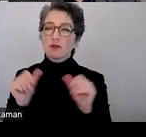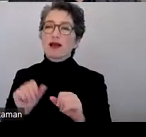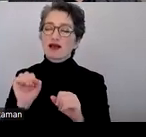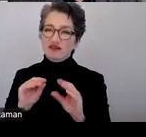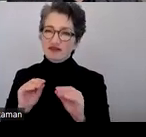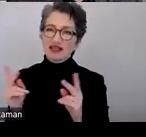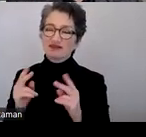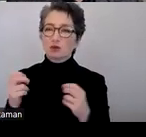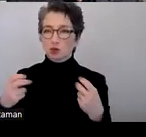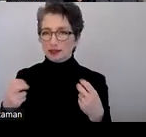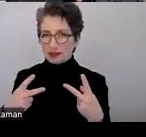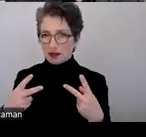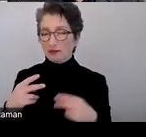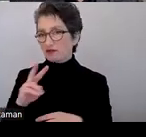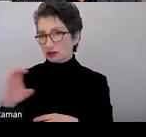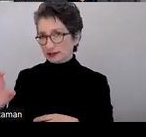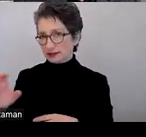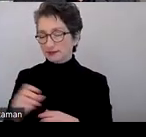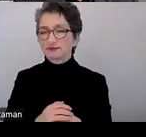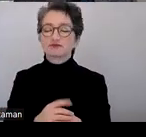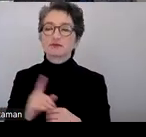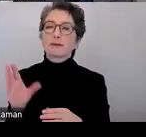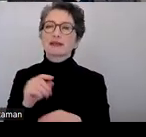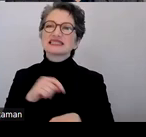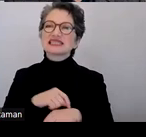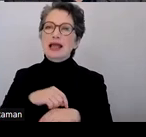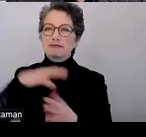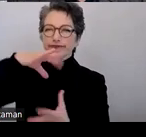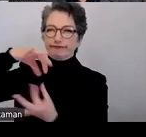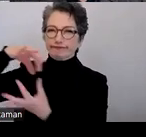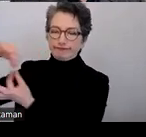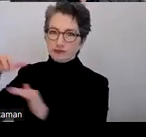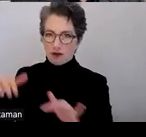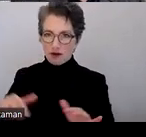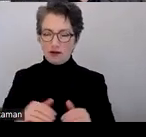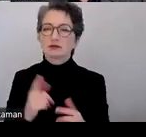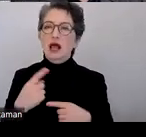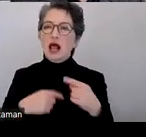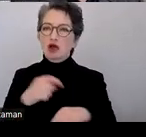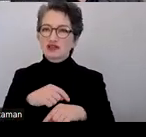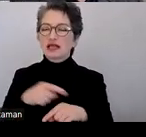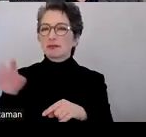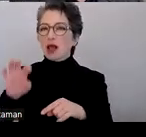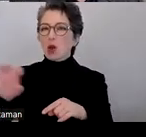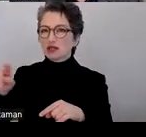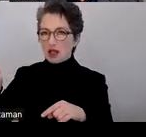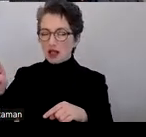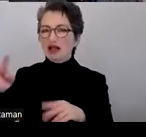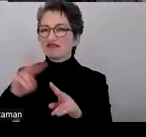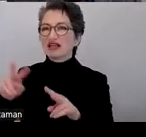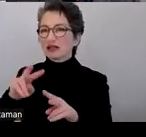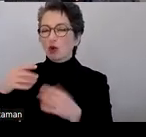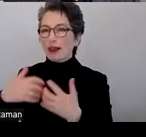Untertiteln, nämlich VCT. Da sind dann die Zeitstempel drin, sodass man zur Laufzeit im Browser oder im Video Player